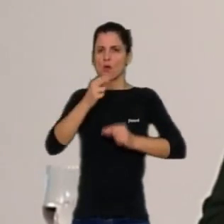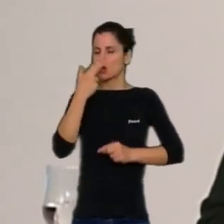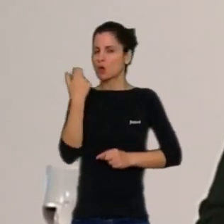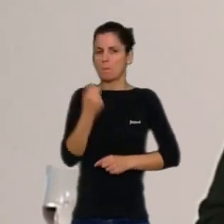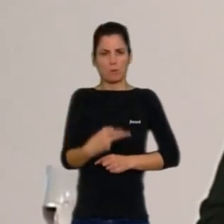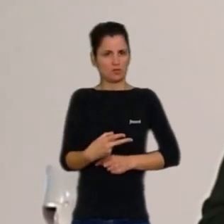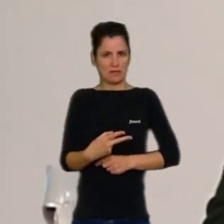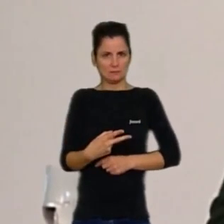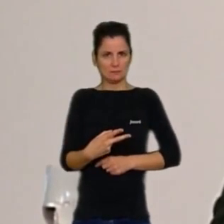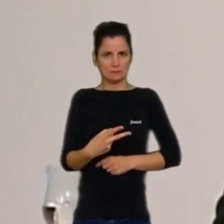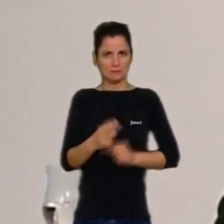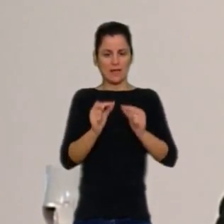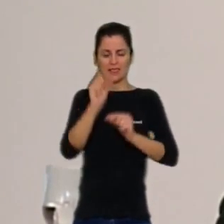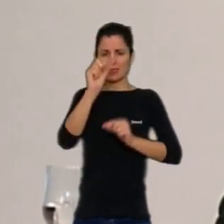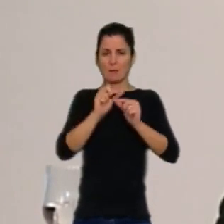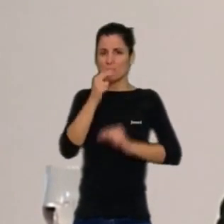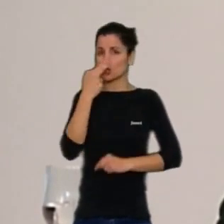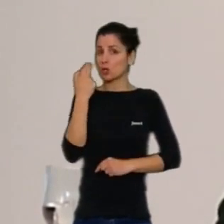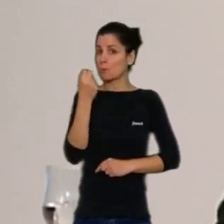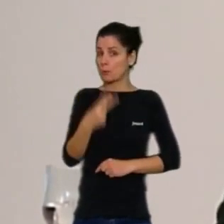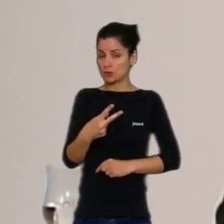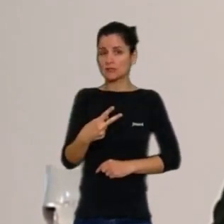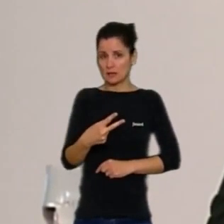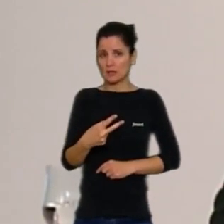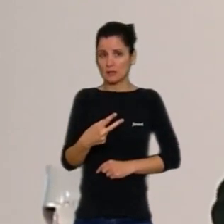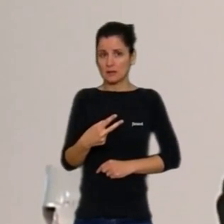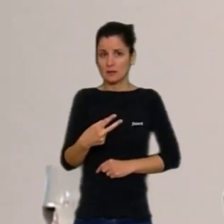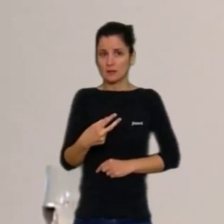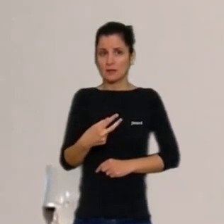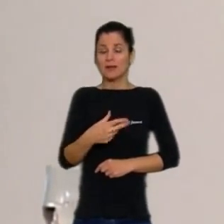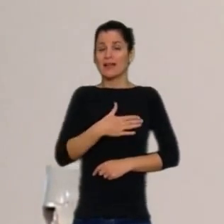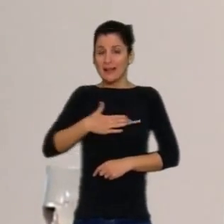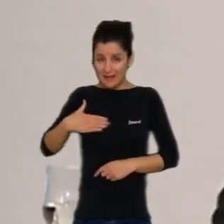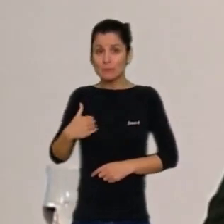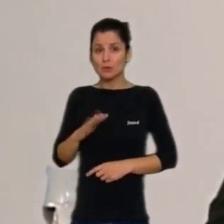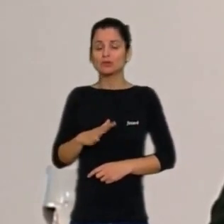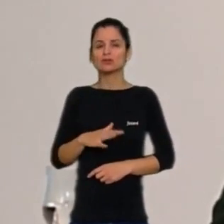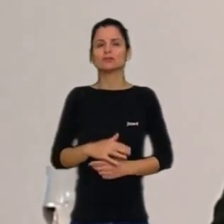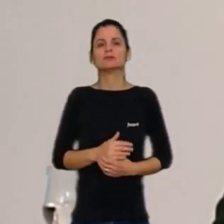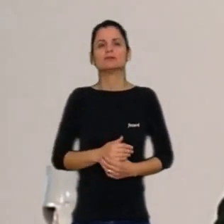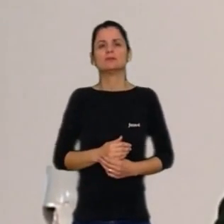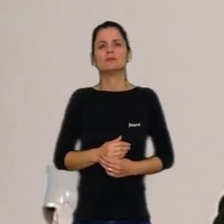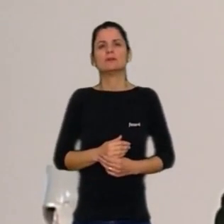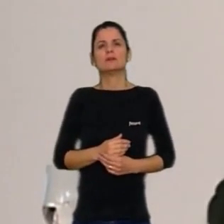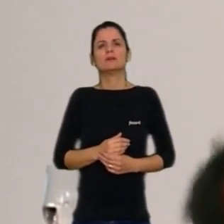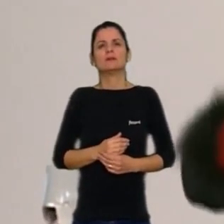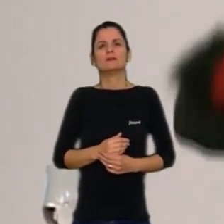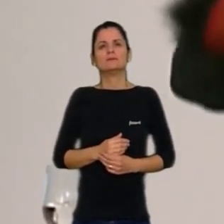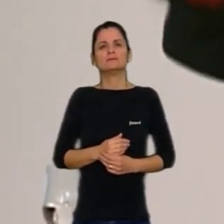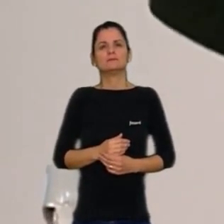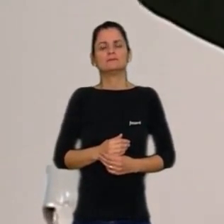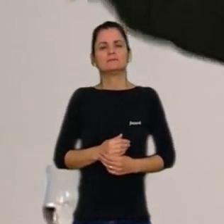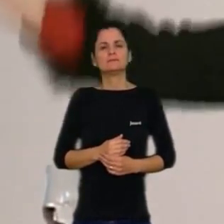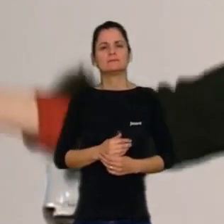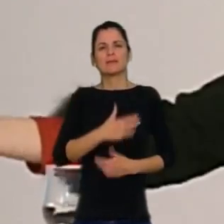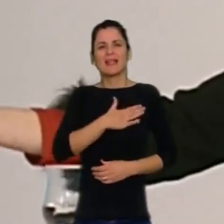No? I aquesta frase és profundament, volent, volent, diguem, ser